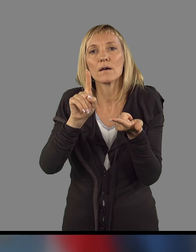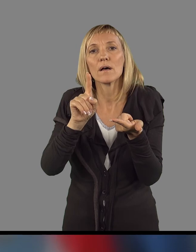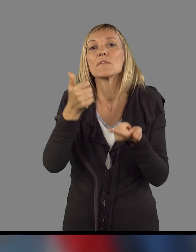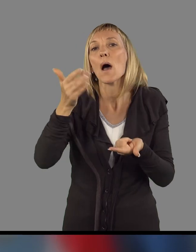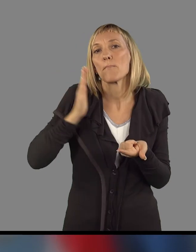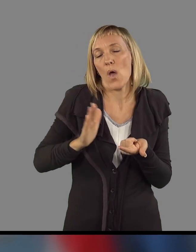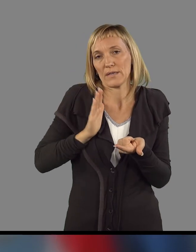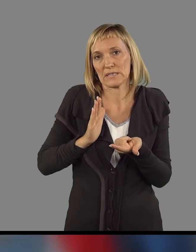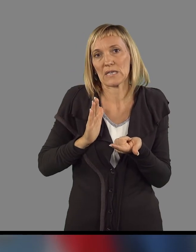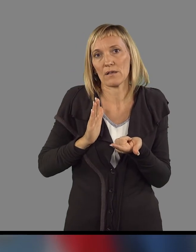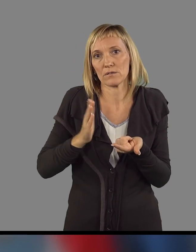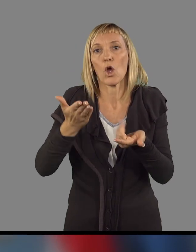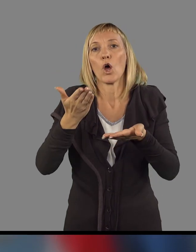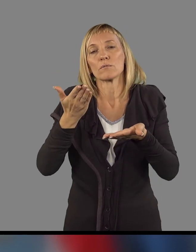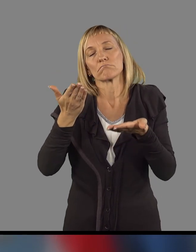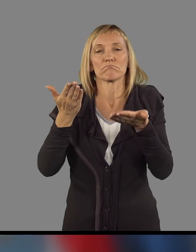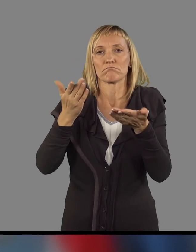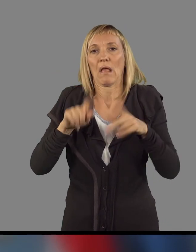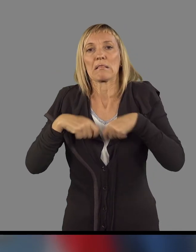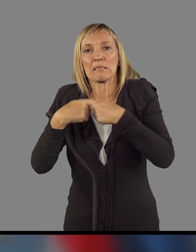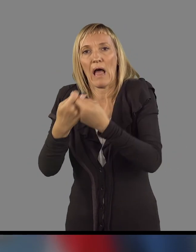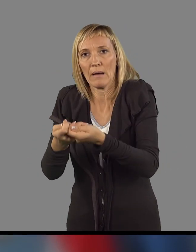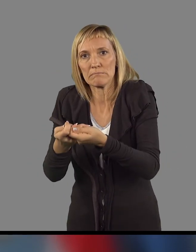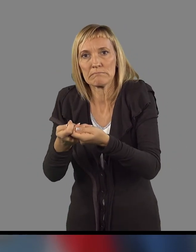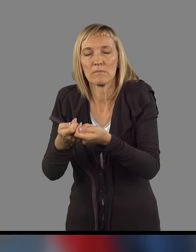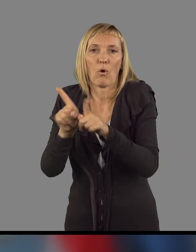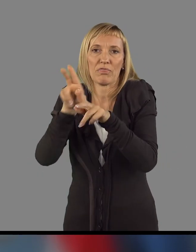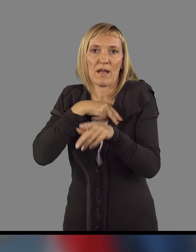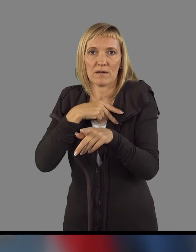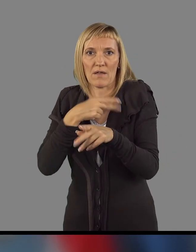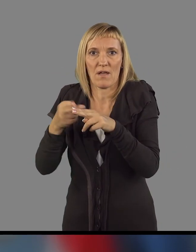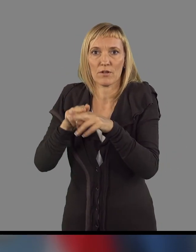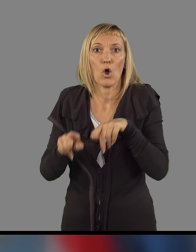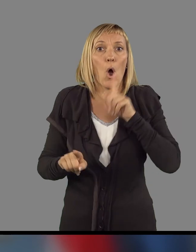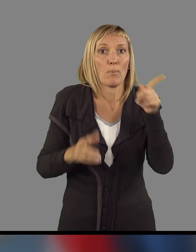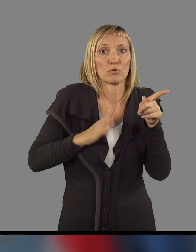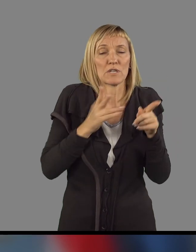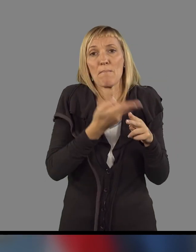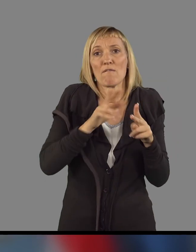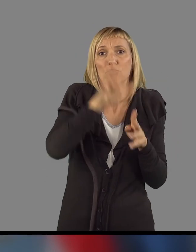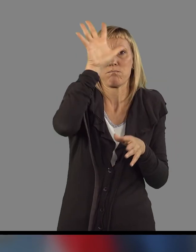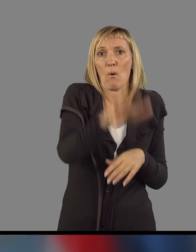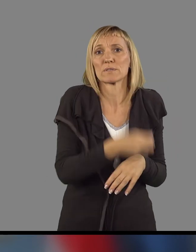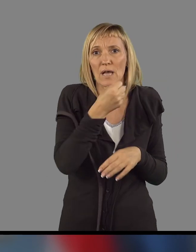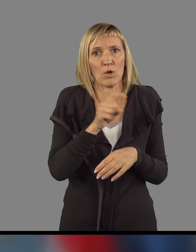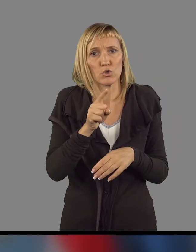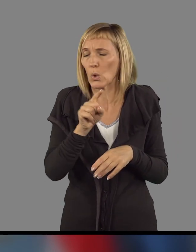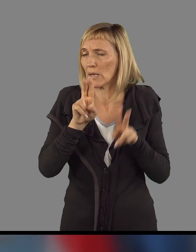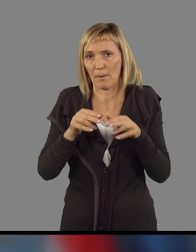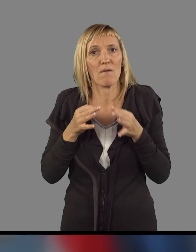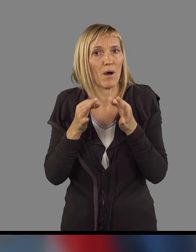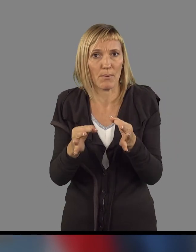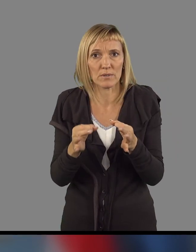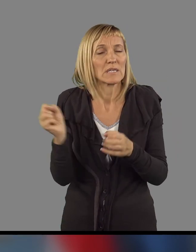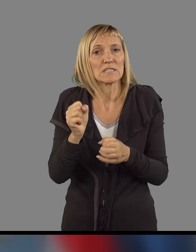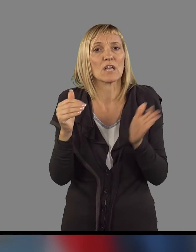eni strani jim nekje nekaj damo, po drugi strani jim pa seveda še več vzamemo. To ni prava pot.